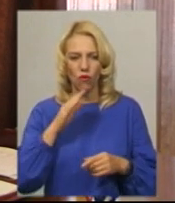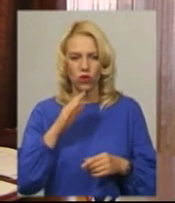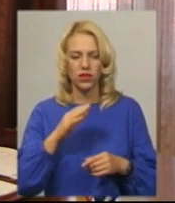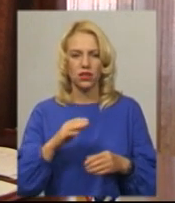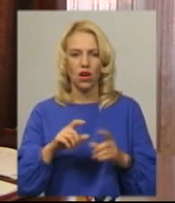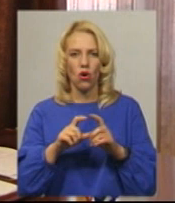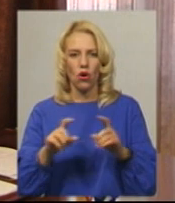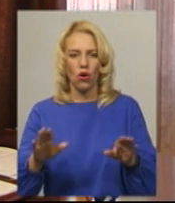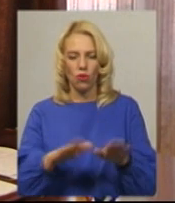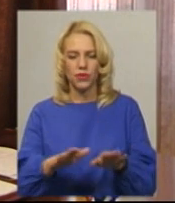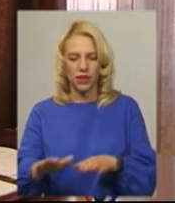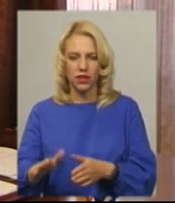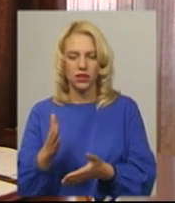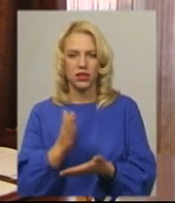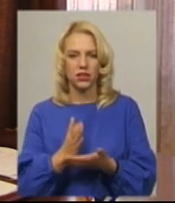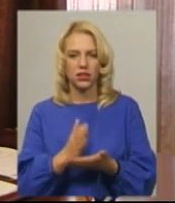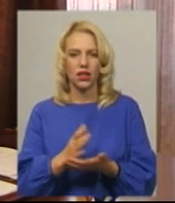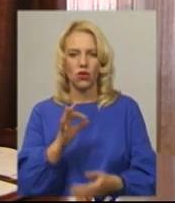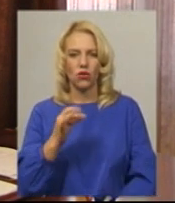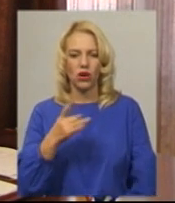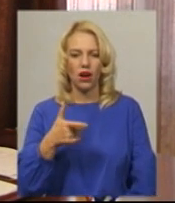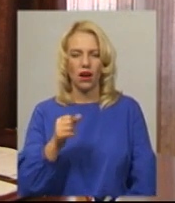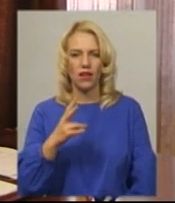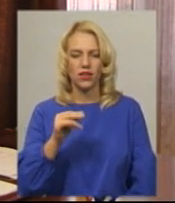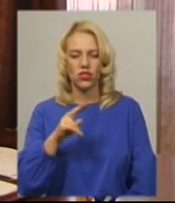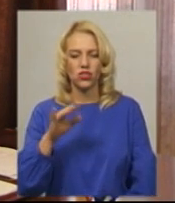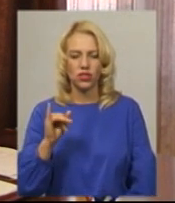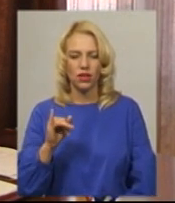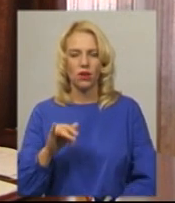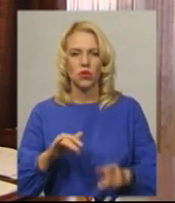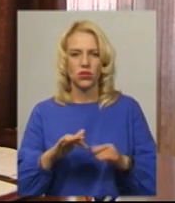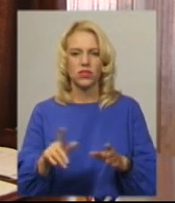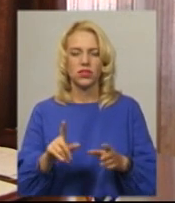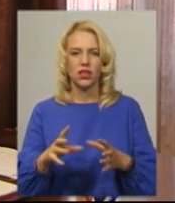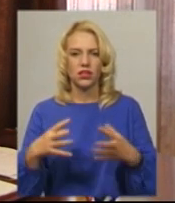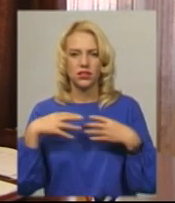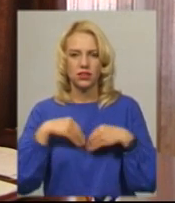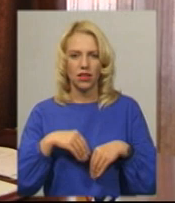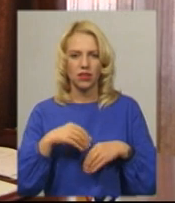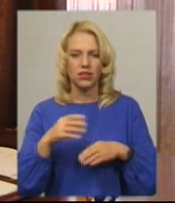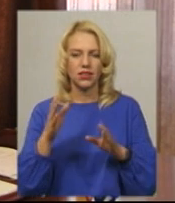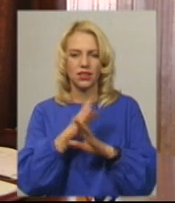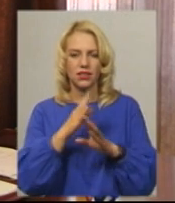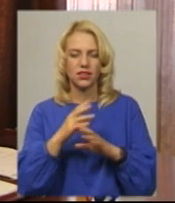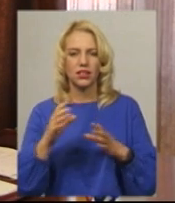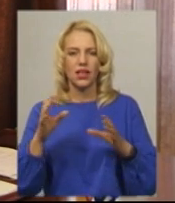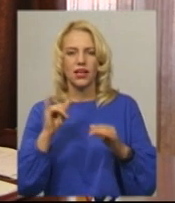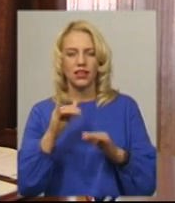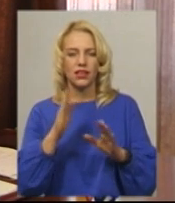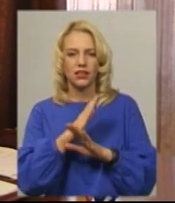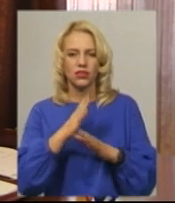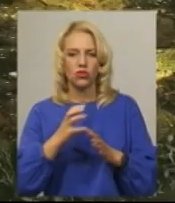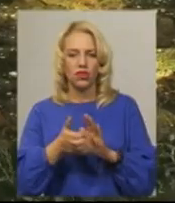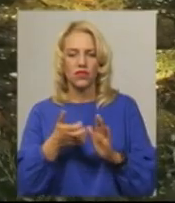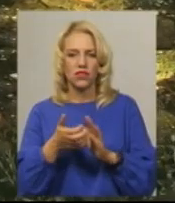хоморі відбуваються органічні процеси, які споживають кисень. Відповідно, кисень падає і цього кисня не вистачає водним